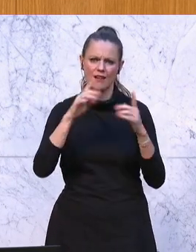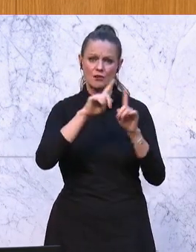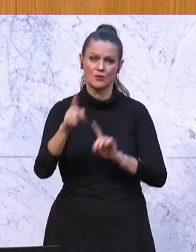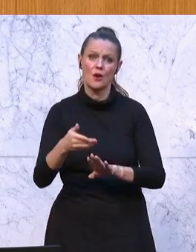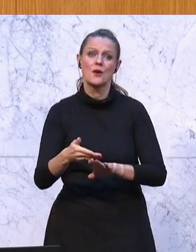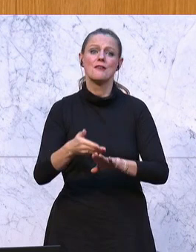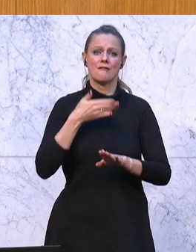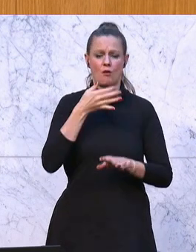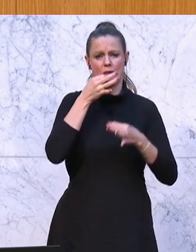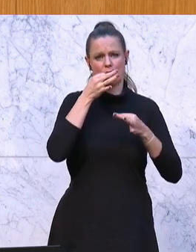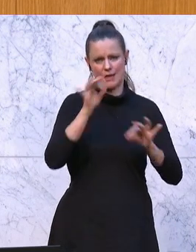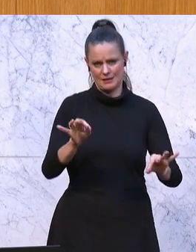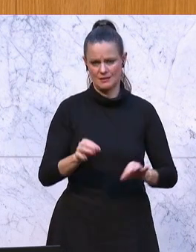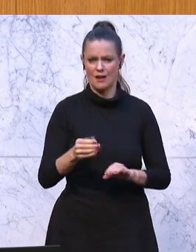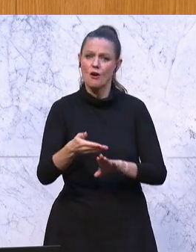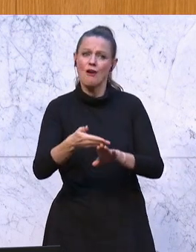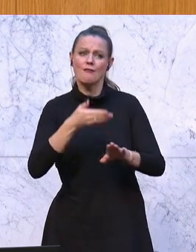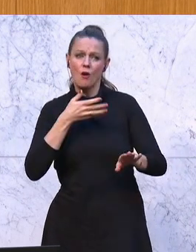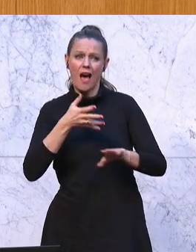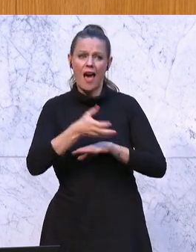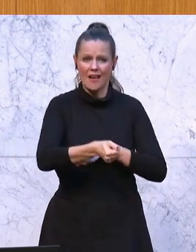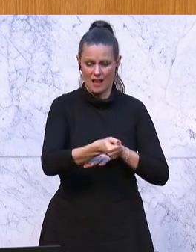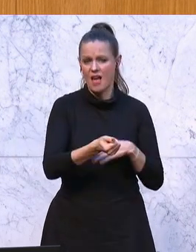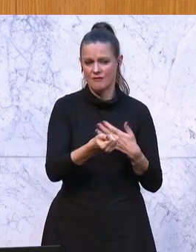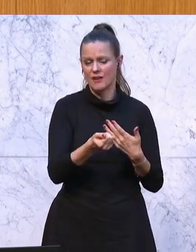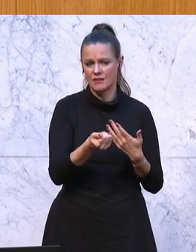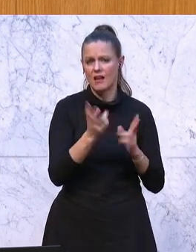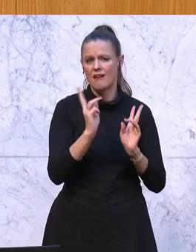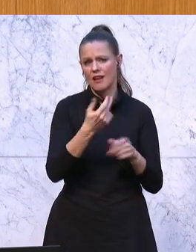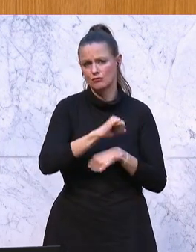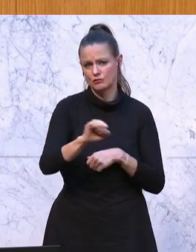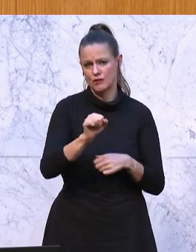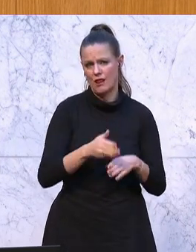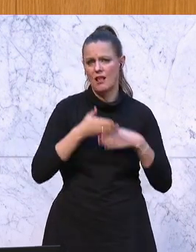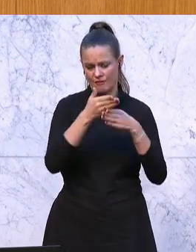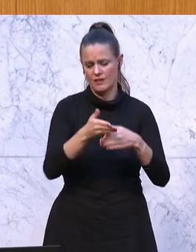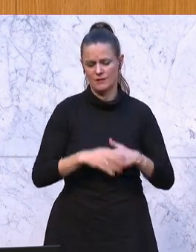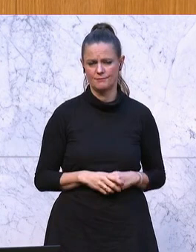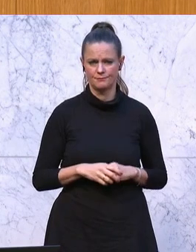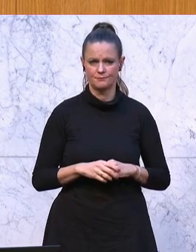Je früher, umso besser, je früher eingegriffen wird, umso eher, kann auch schnell geholfen werden.